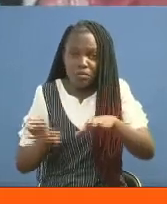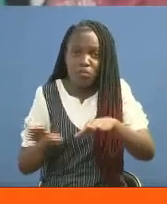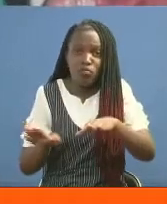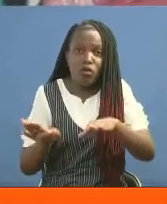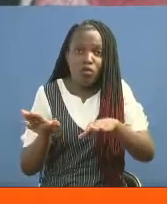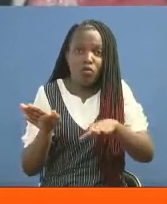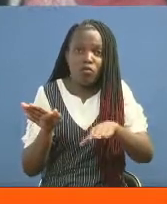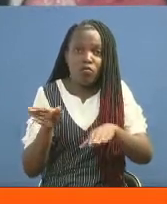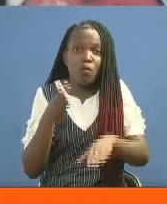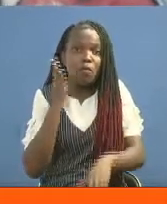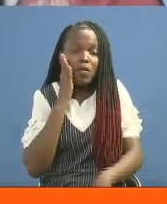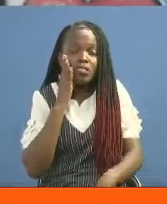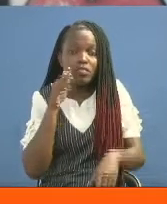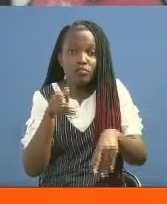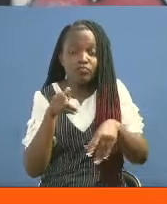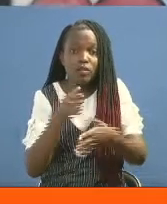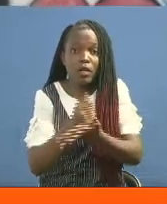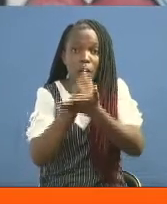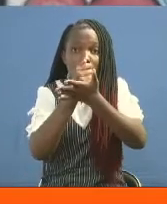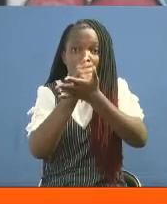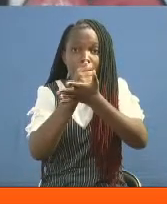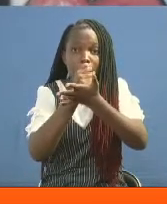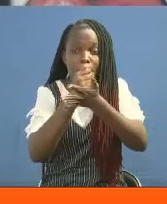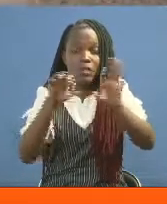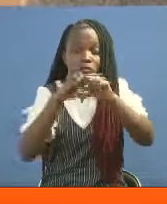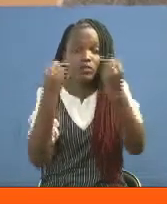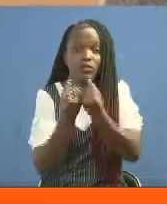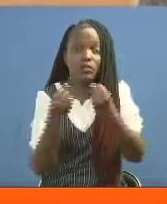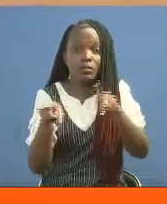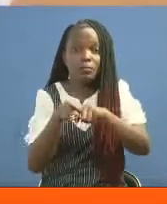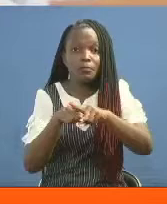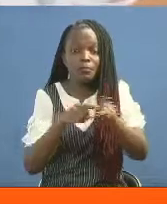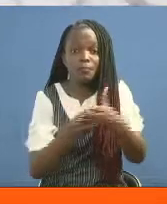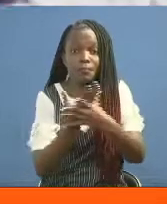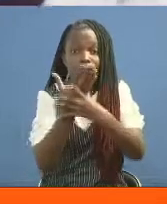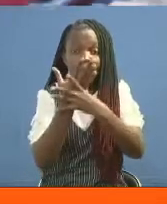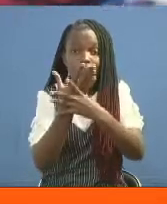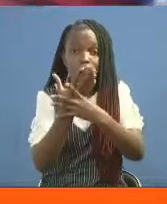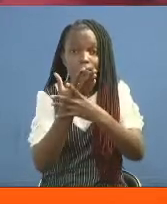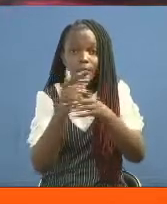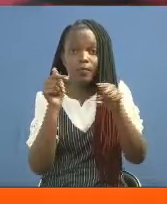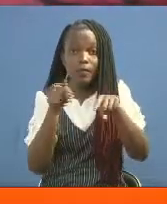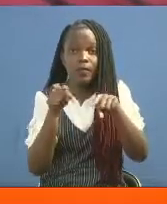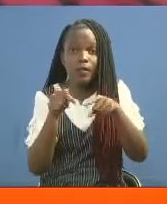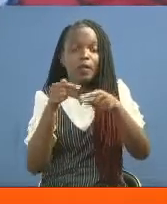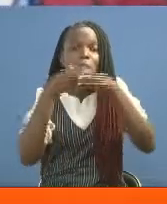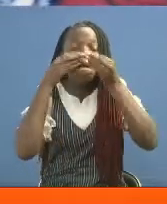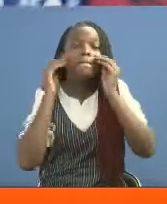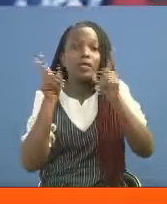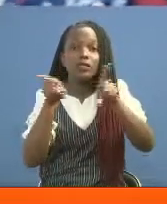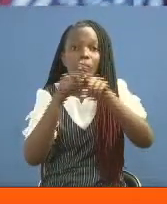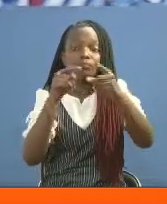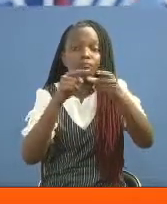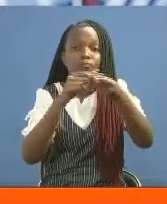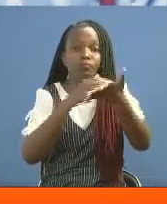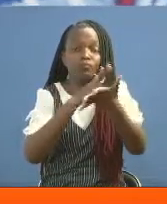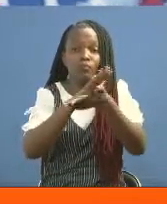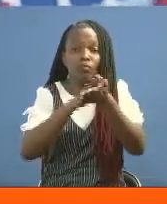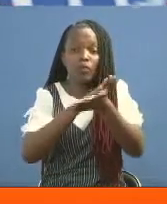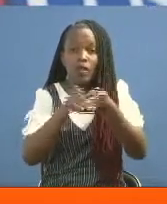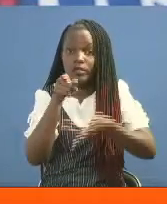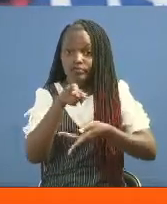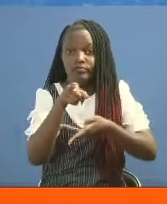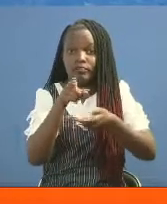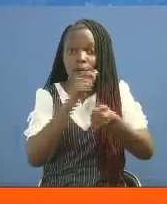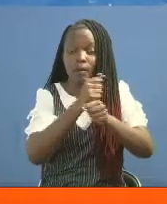jinsi ya kusaidia jamii pamoja na kujendeleza kimaisha. Barakoa na sabuni ambayo imekua kitengenezwa hapa,